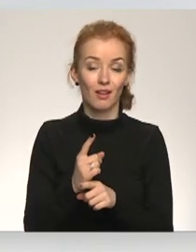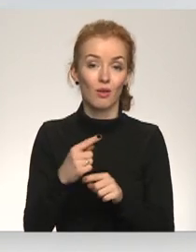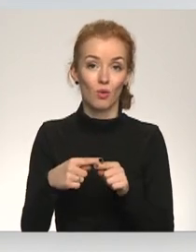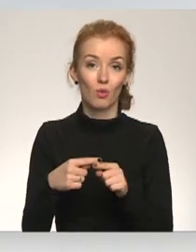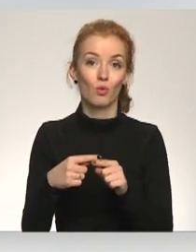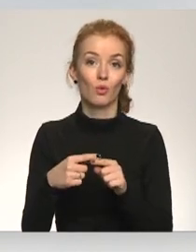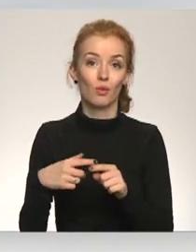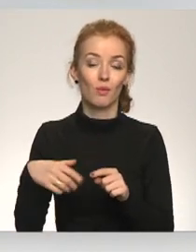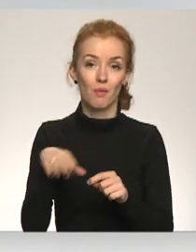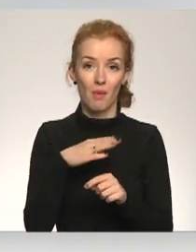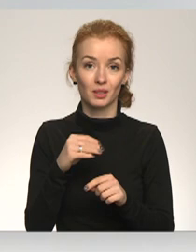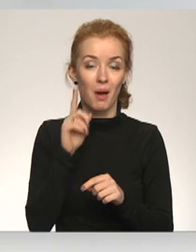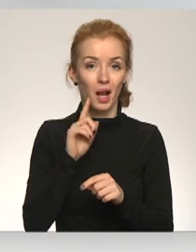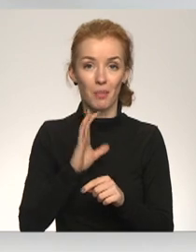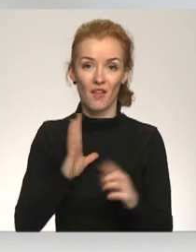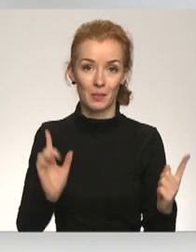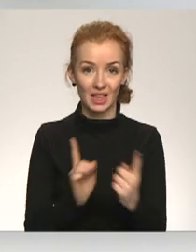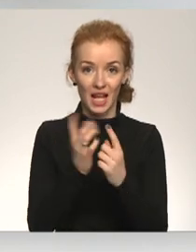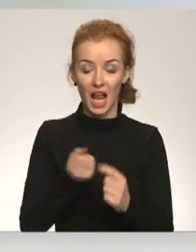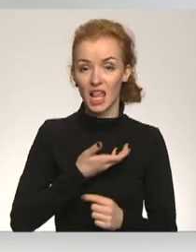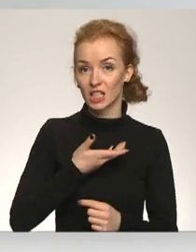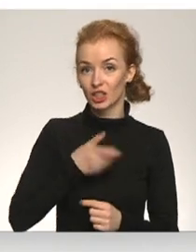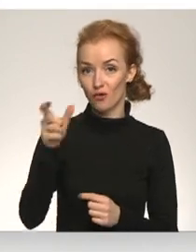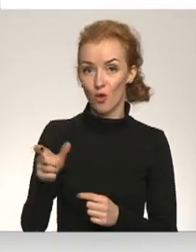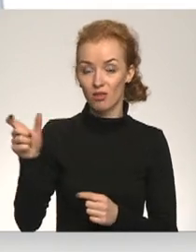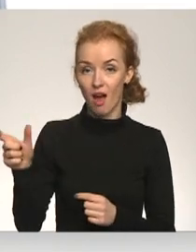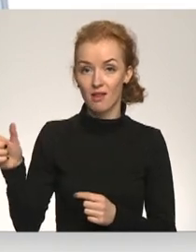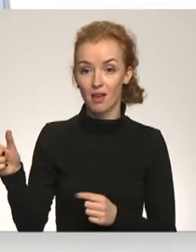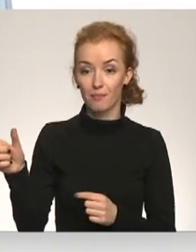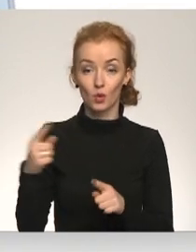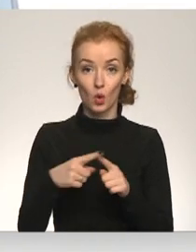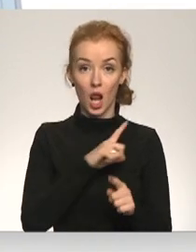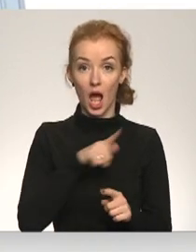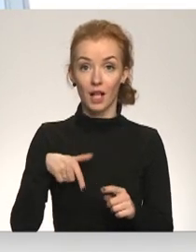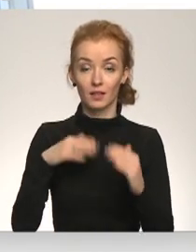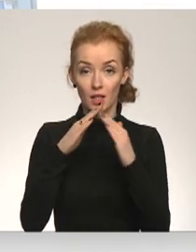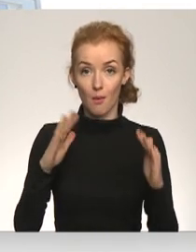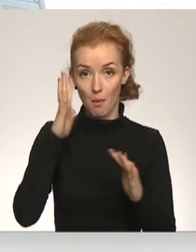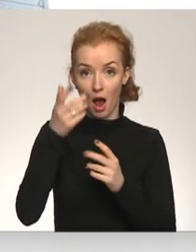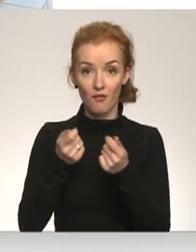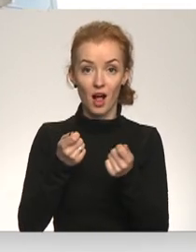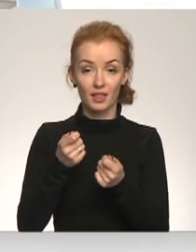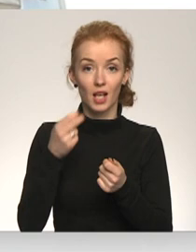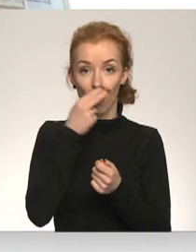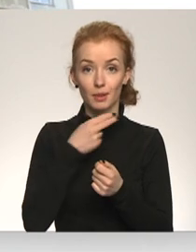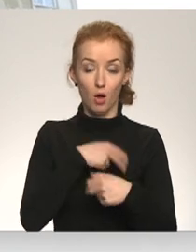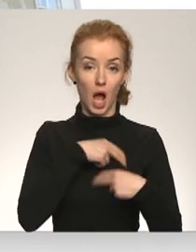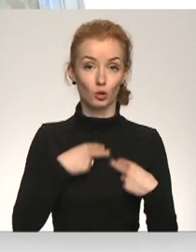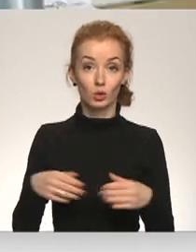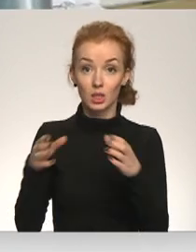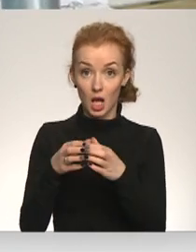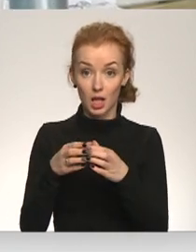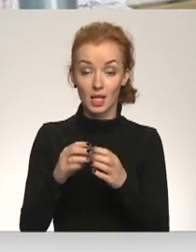apstākļus, kurām es varētu satikties ar iedzīvotājiem un runāt par to. Kā skaidro Latvijas namu pārvaldītājiem apsaimniekotāju asociācijā,